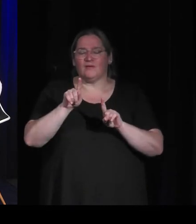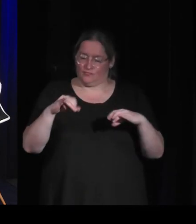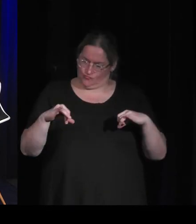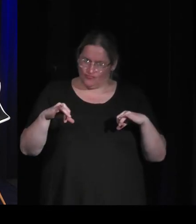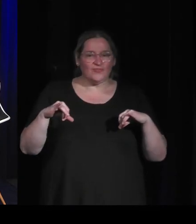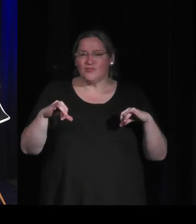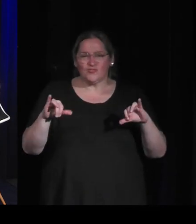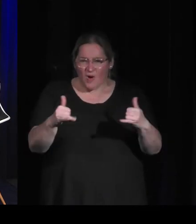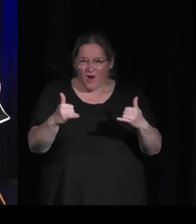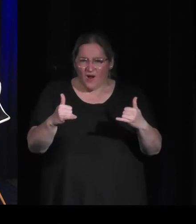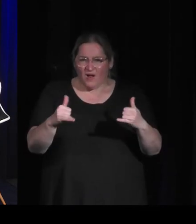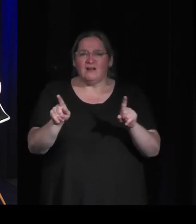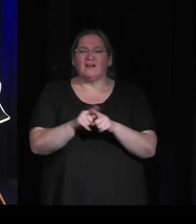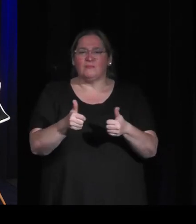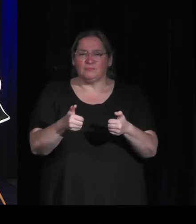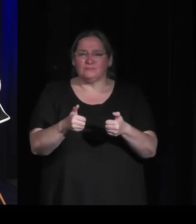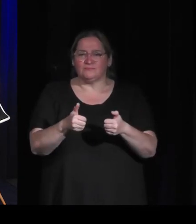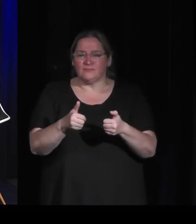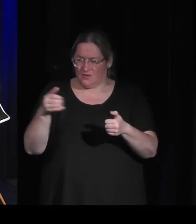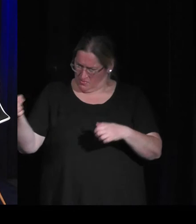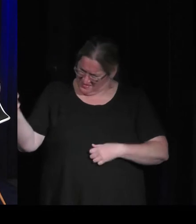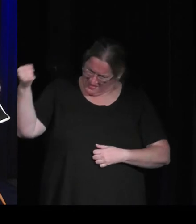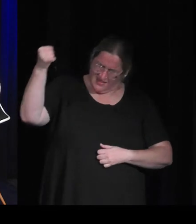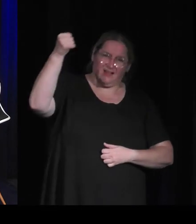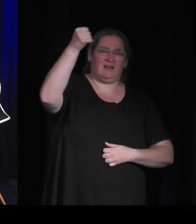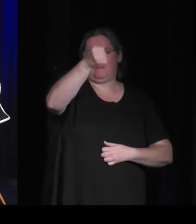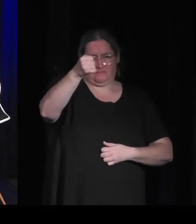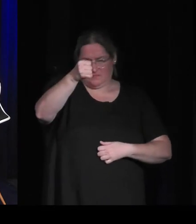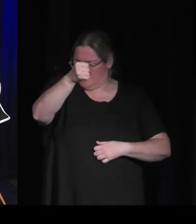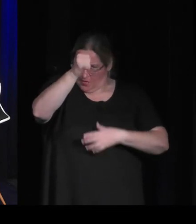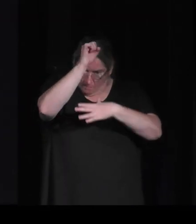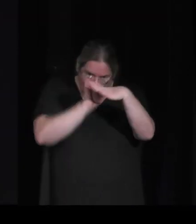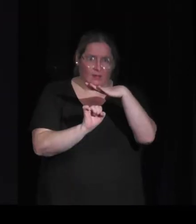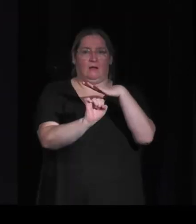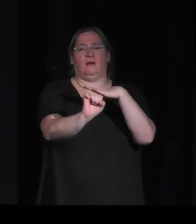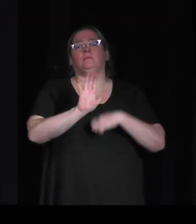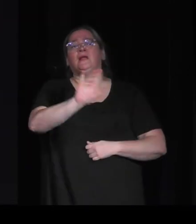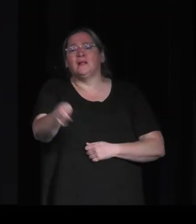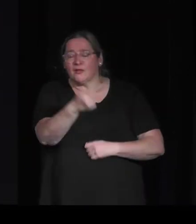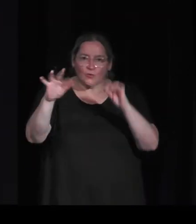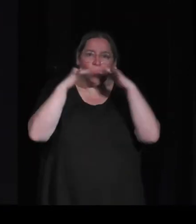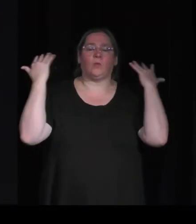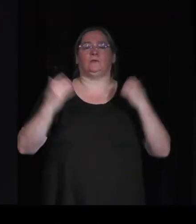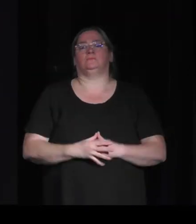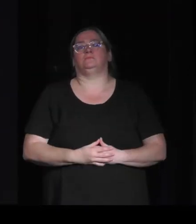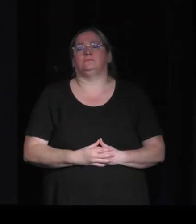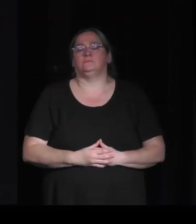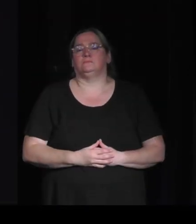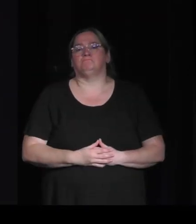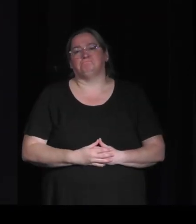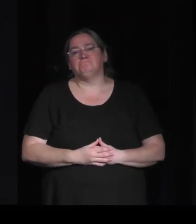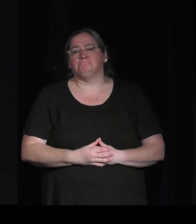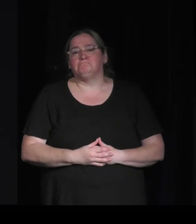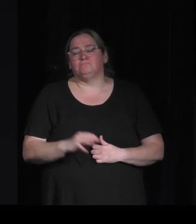des milieux comme ça artificiels qui rappellent la nature ou pas ou ce genre de alors oui en fait cette promesse là mais là je renvoie aussi